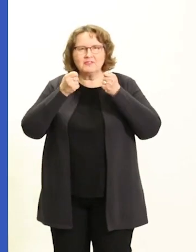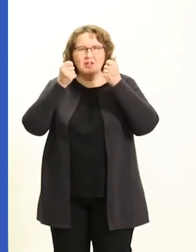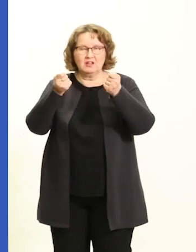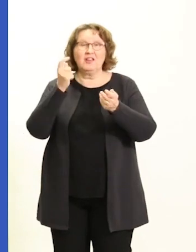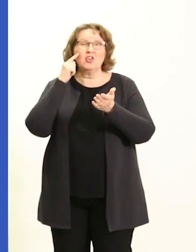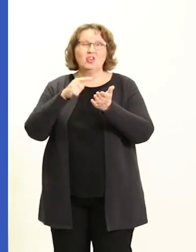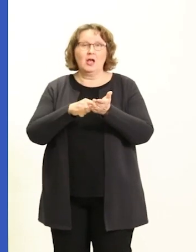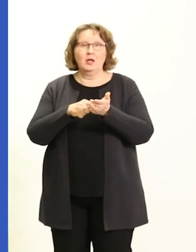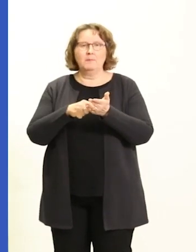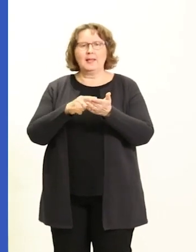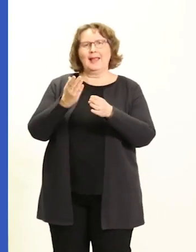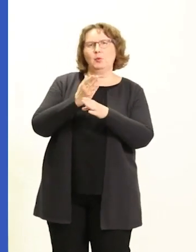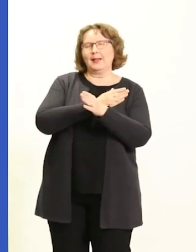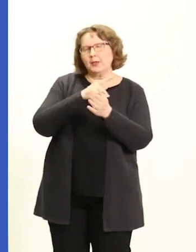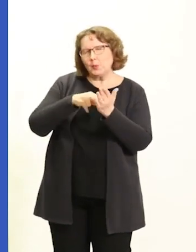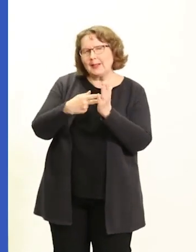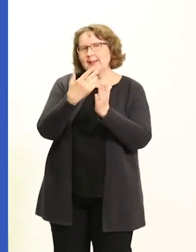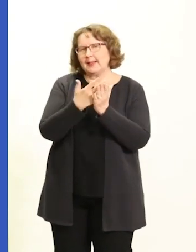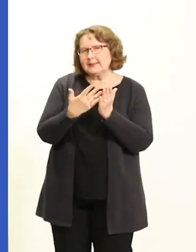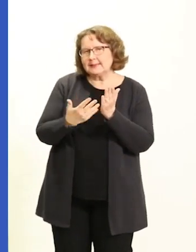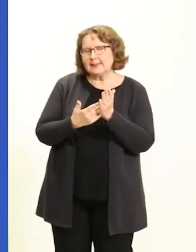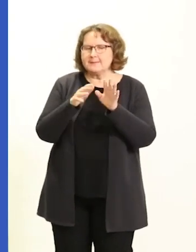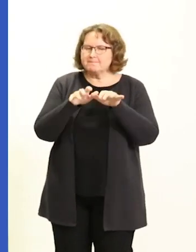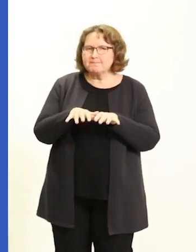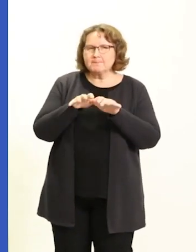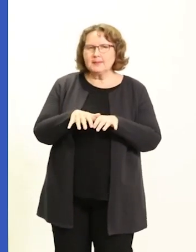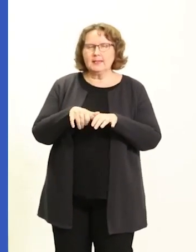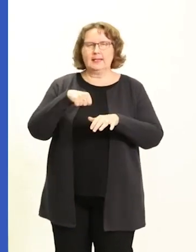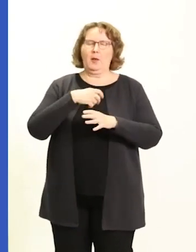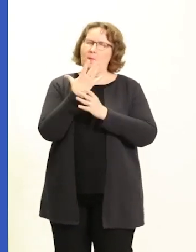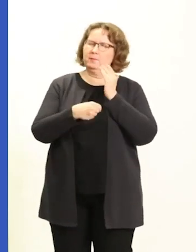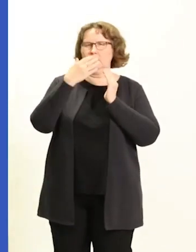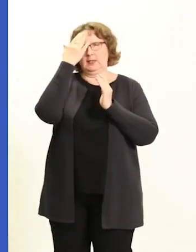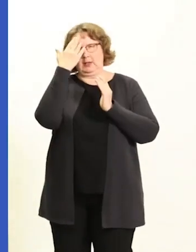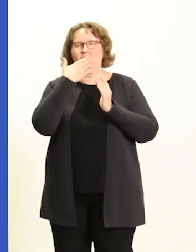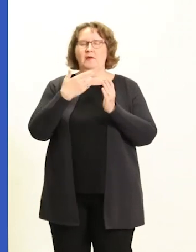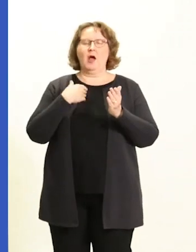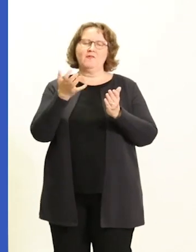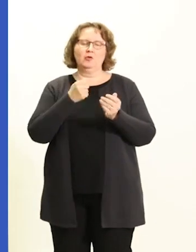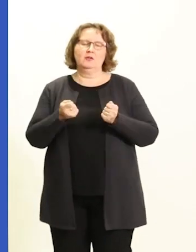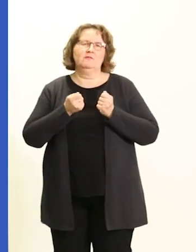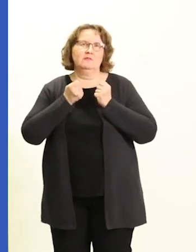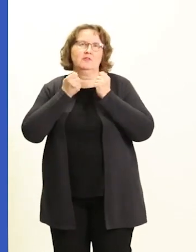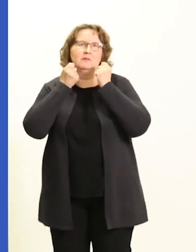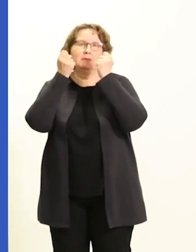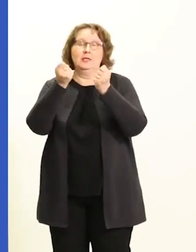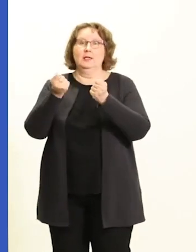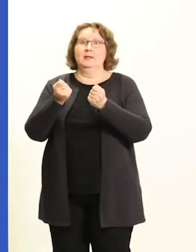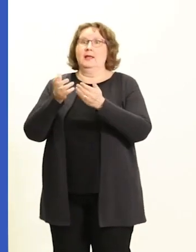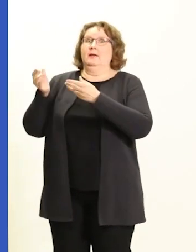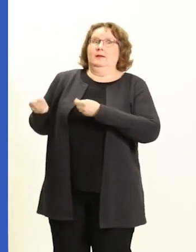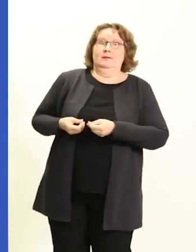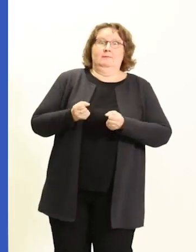lukee etukäteen suunnittelemansa tekstin ja on itse siinä hyvin sisällä ja lukee sen aika vauhdilla, niin sen välittäminen